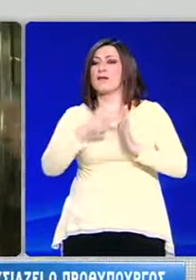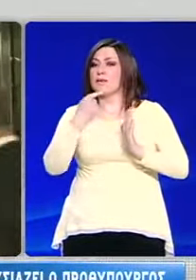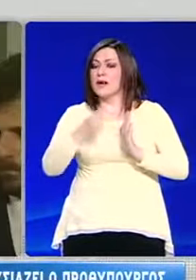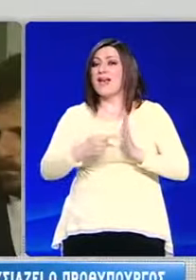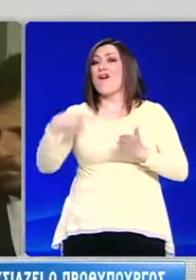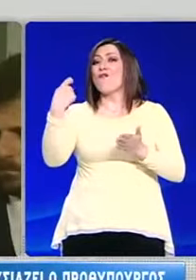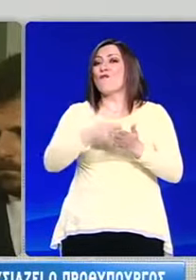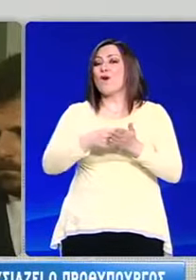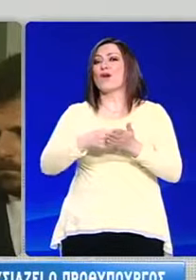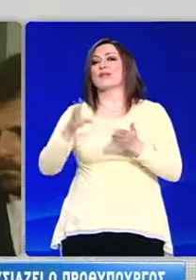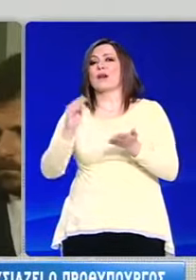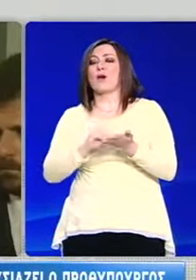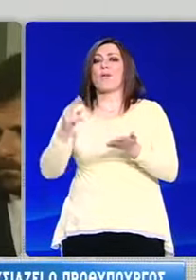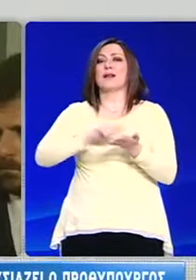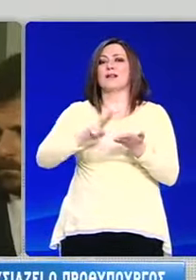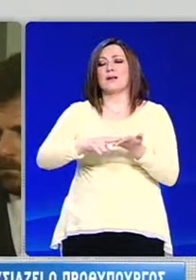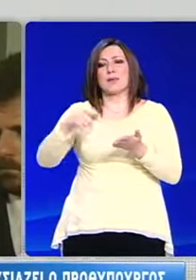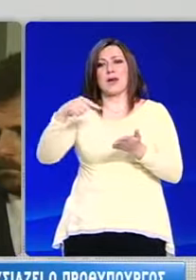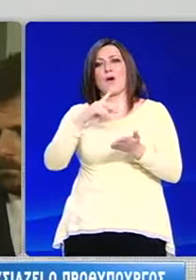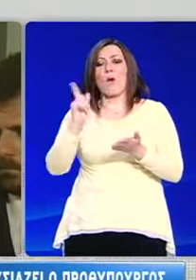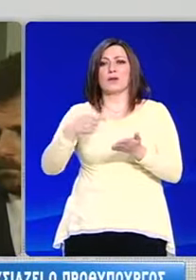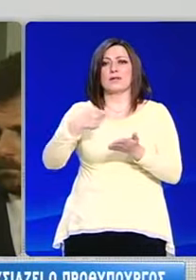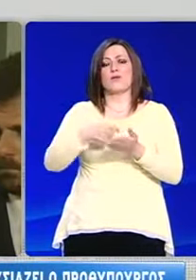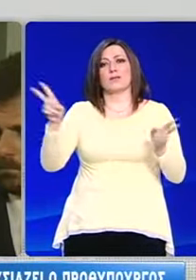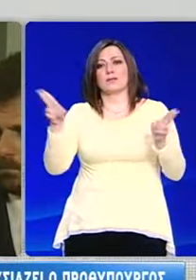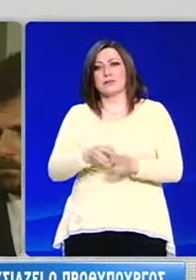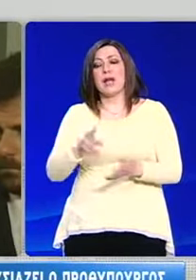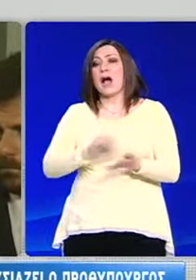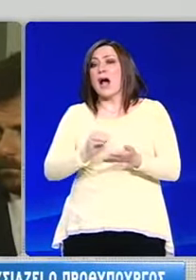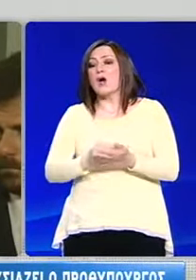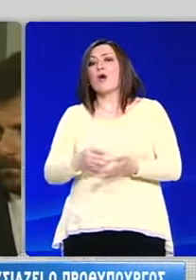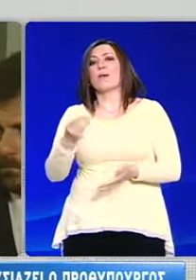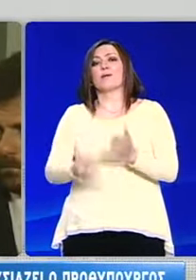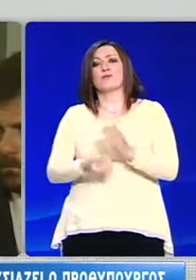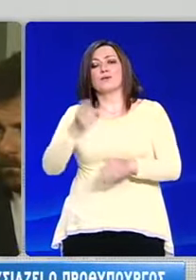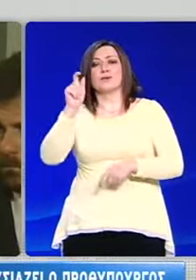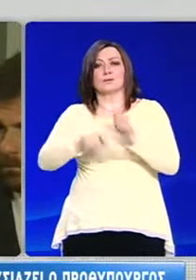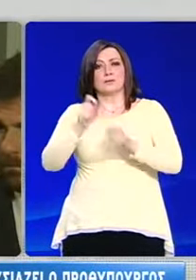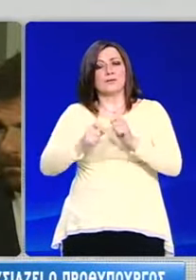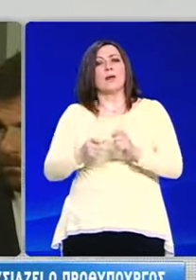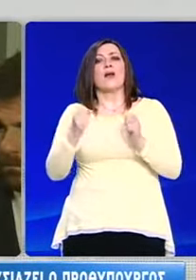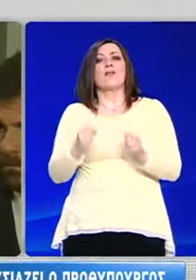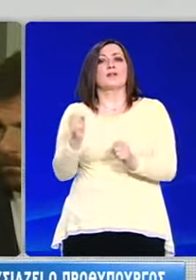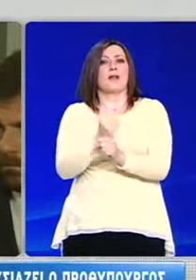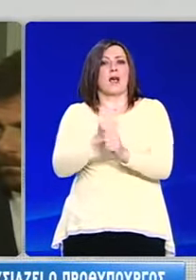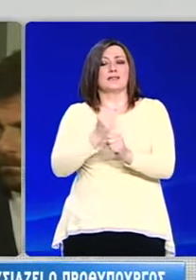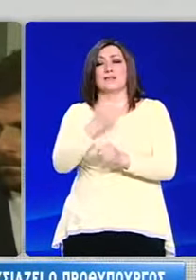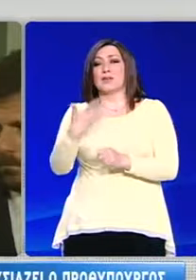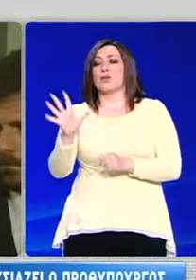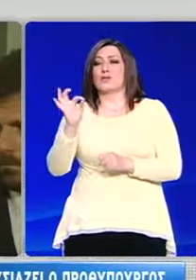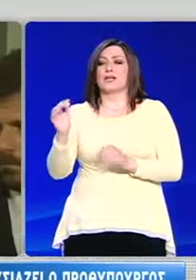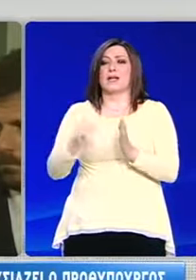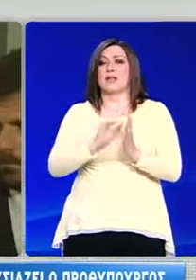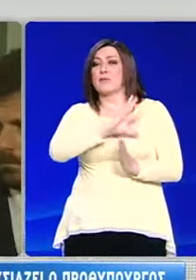φόρων και εισφορών κοινωνικής ασφάλισης, καθώς και πρόβλεψη για δημιουργία 550.000 θέσεων εργασίας μέχρι το